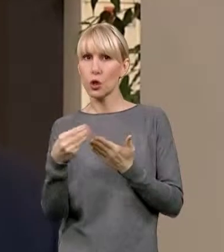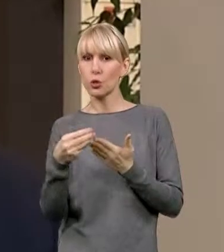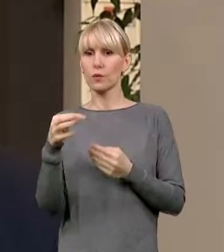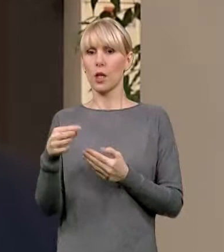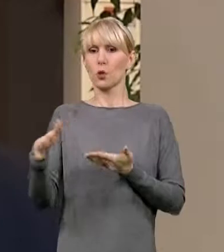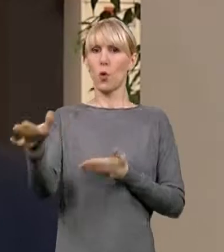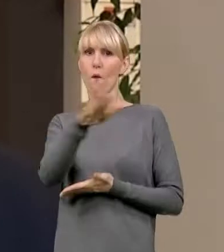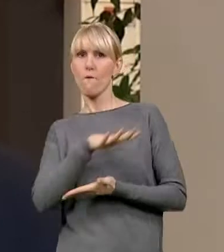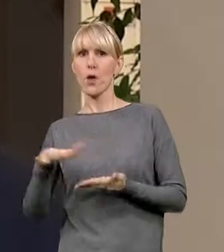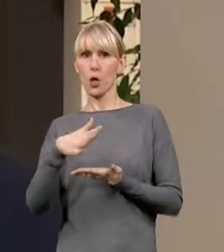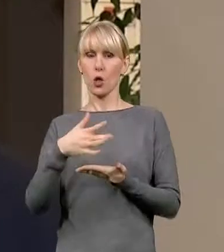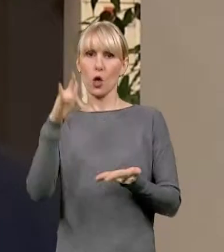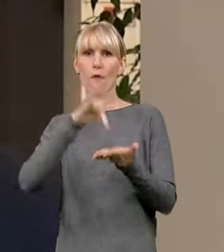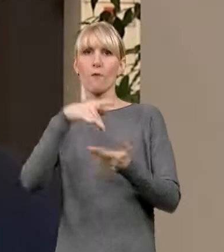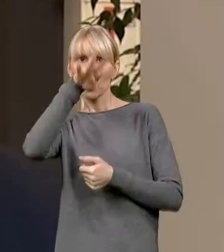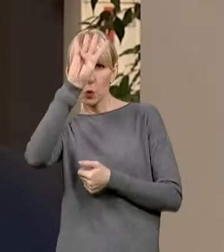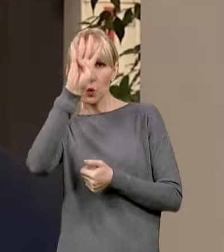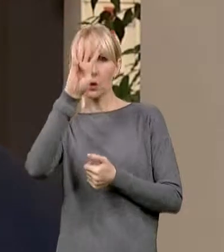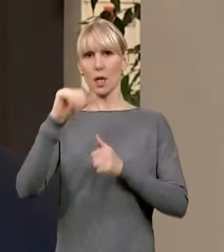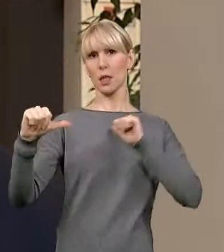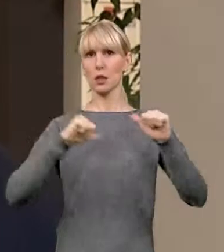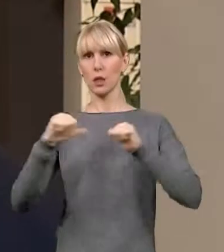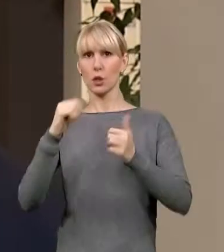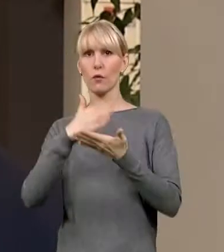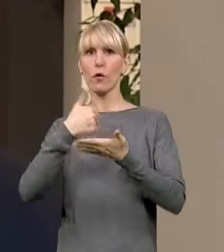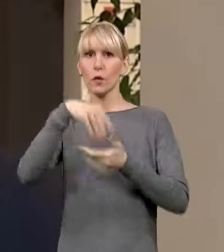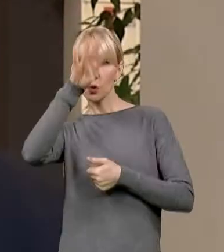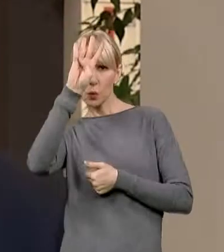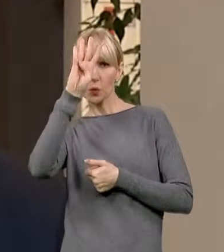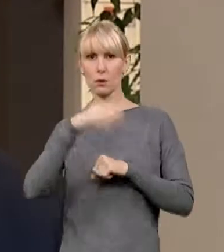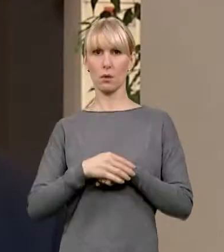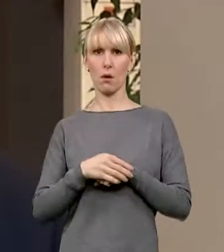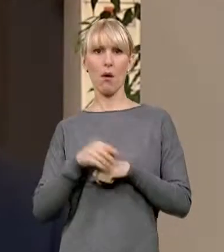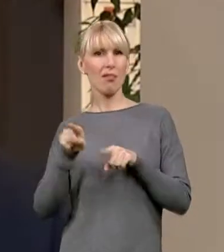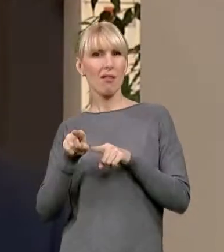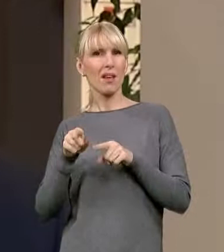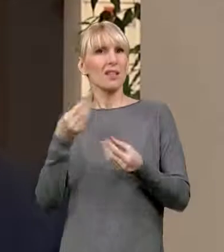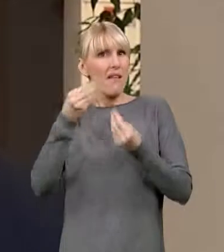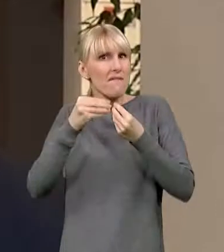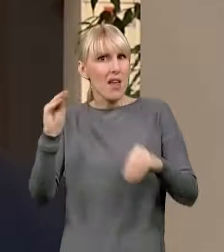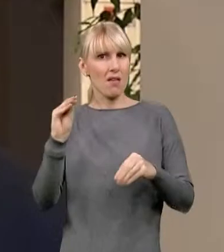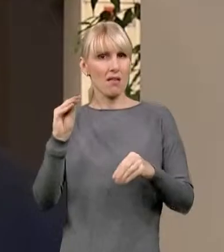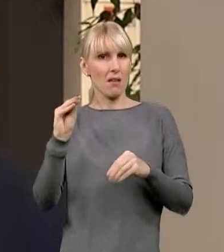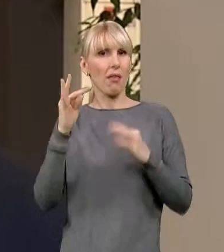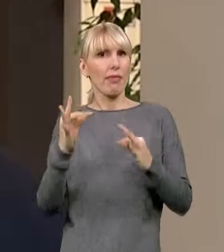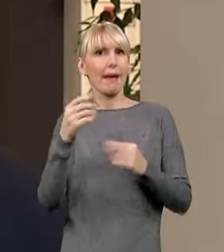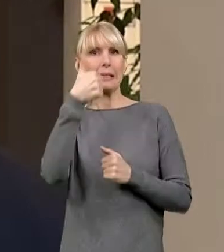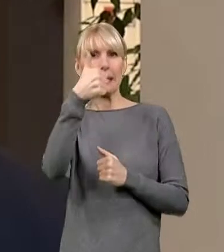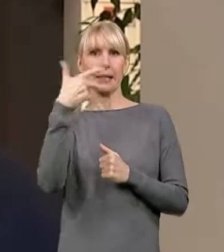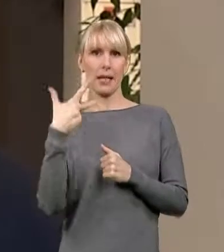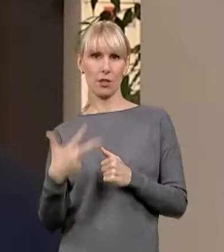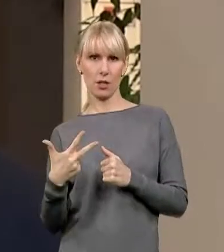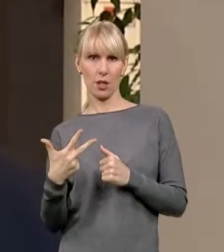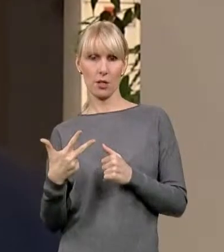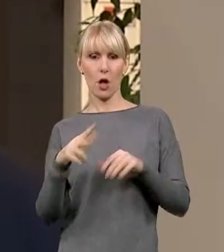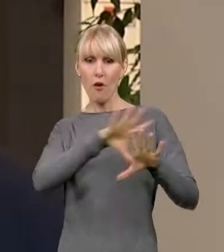łódzki i Zarząd Województwa Łódzkiego zdecydował się w ramach negocjacji przeznaczyć jedną trzecią całego